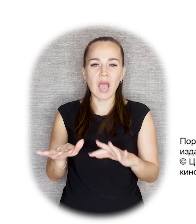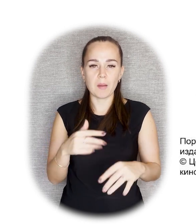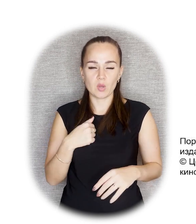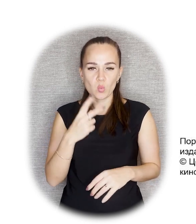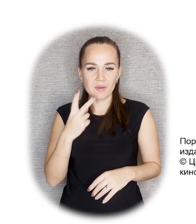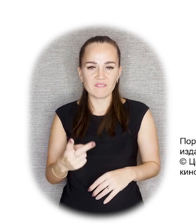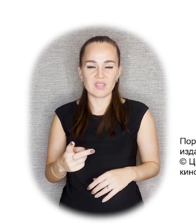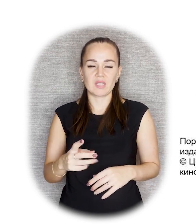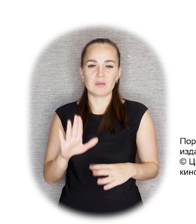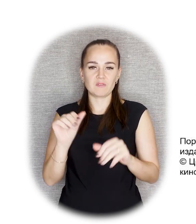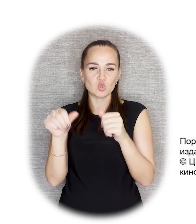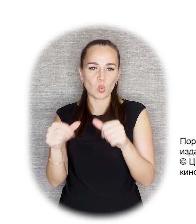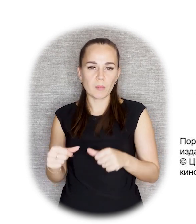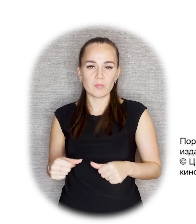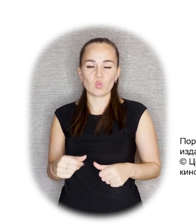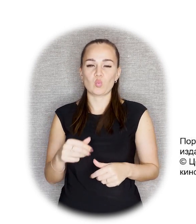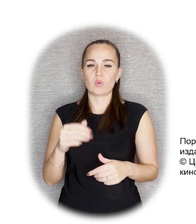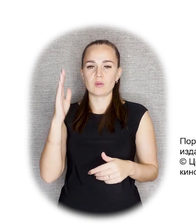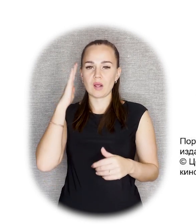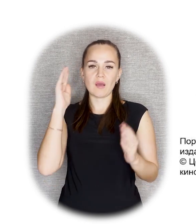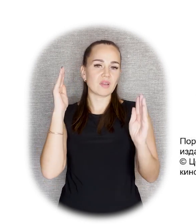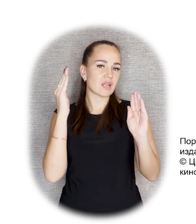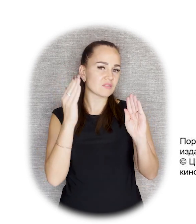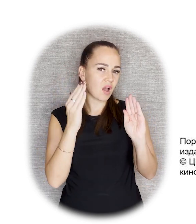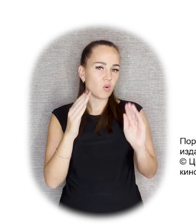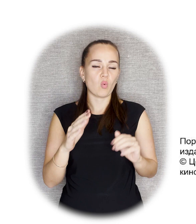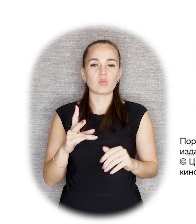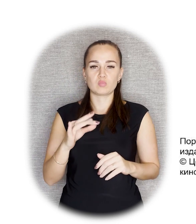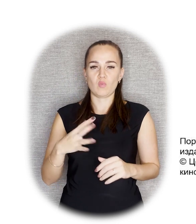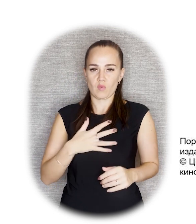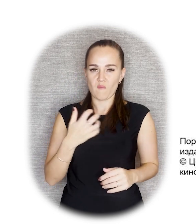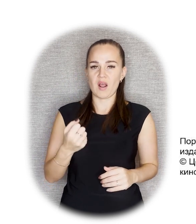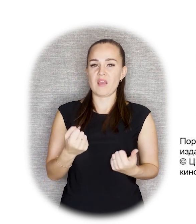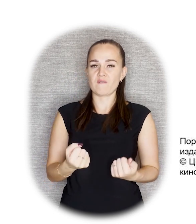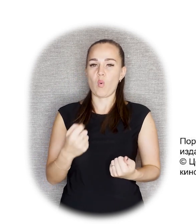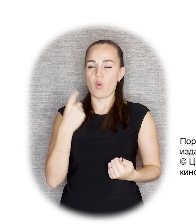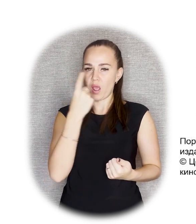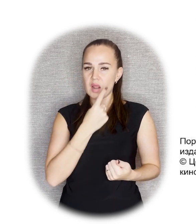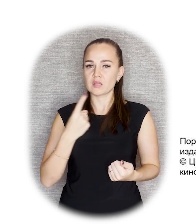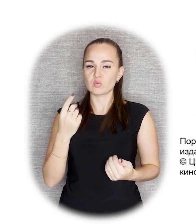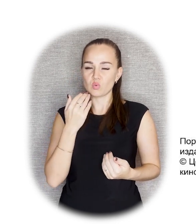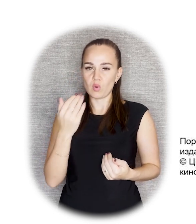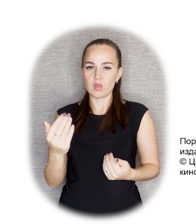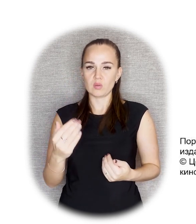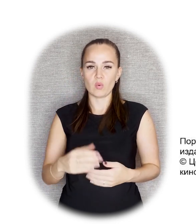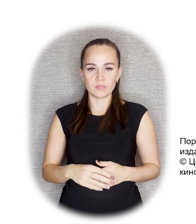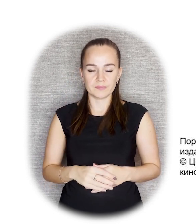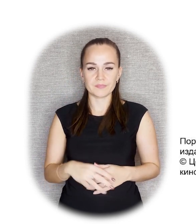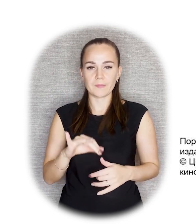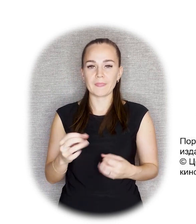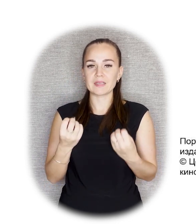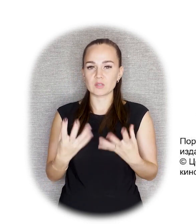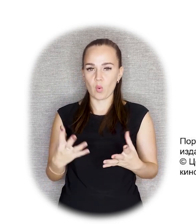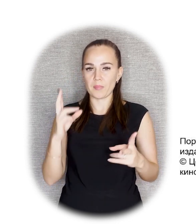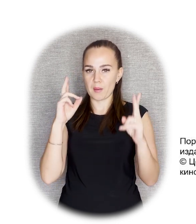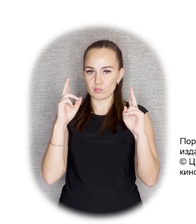задана в самой скульптуре, в ее развороте головы. Но видим достаточно волевое, все равно решительное лицо и существенно